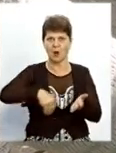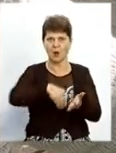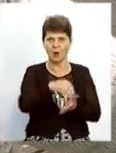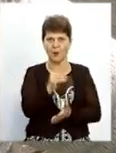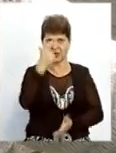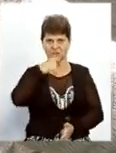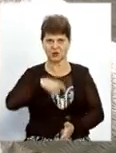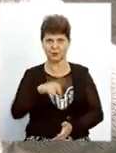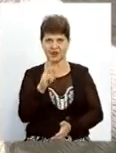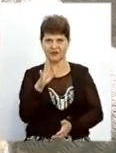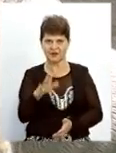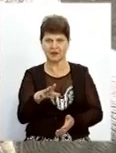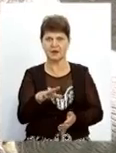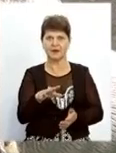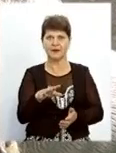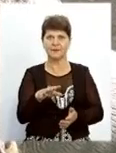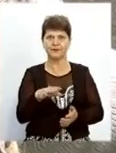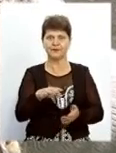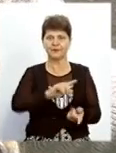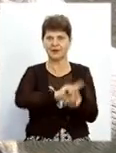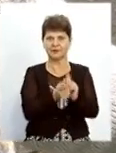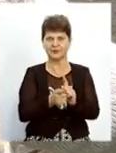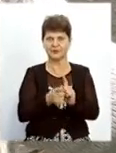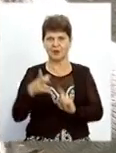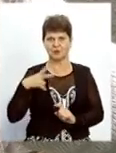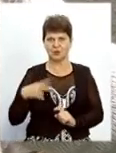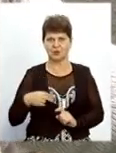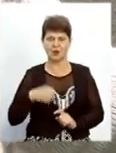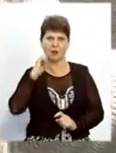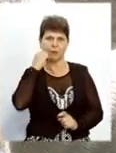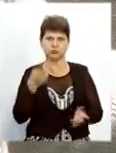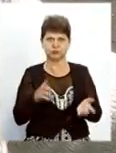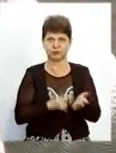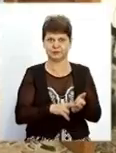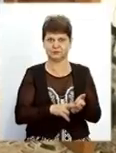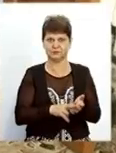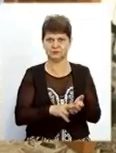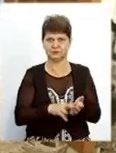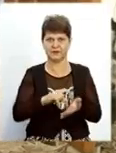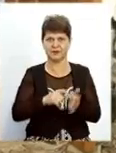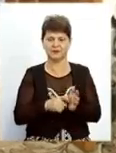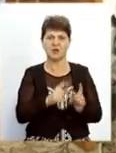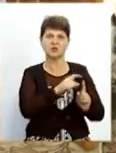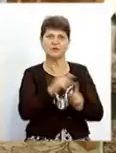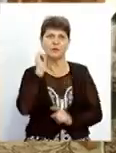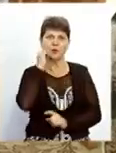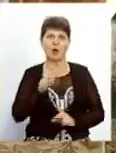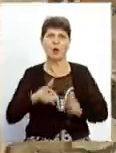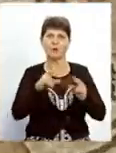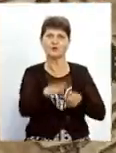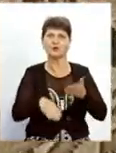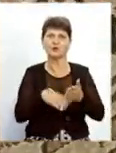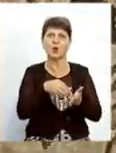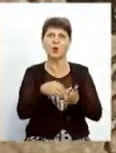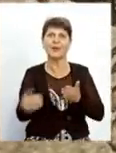квартиру, писала на дочку, оформила і приписали бабушку до квартири. За словами бабусі, їй обіцяли допомогти